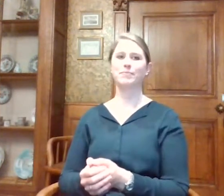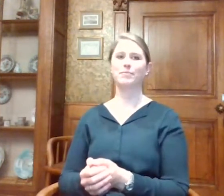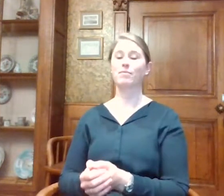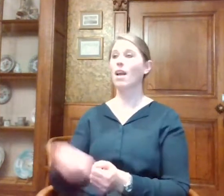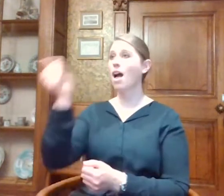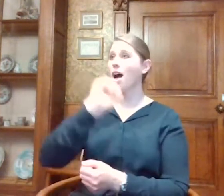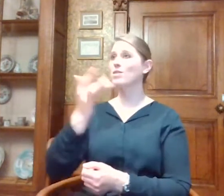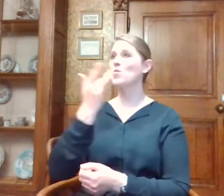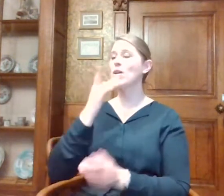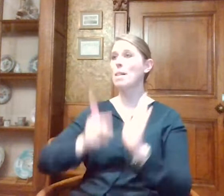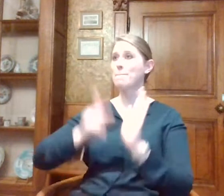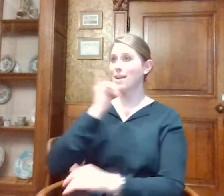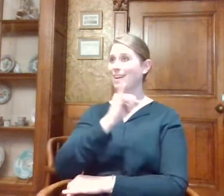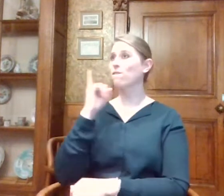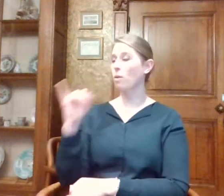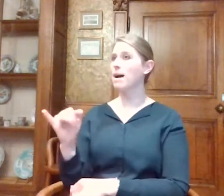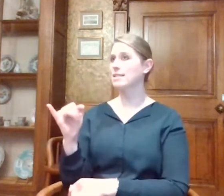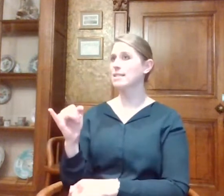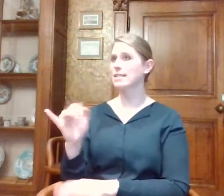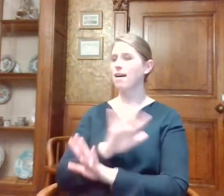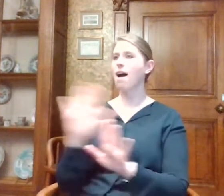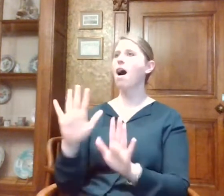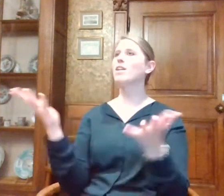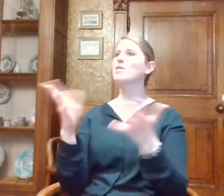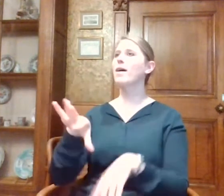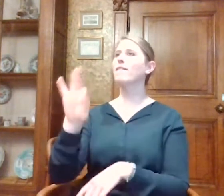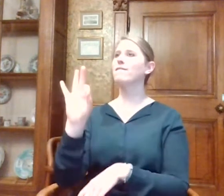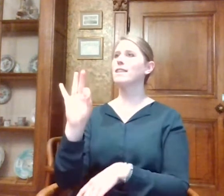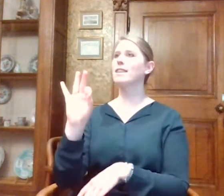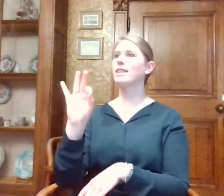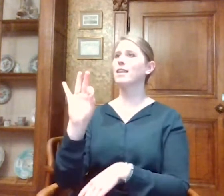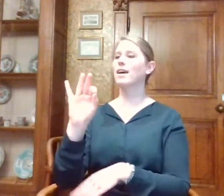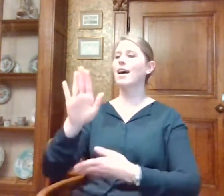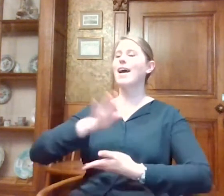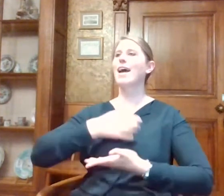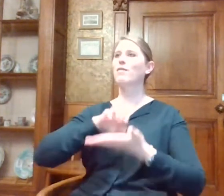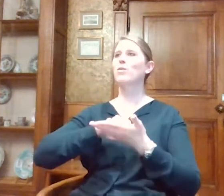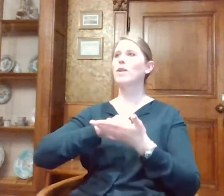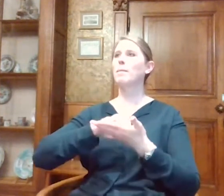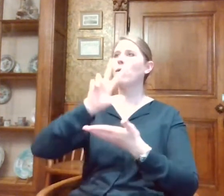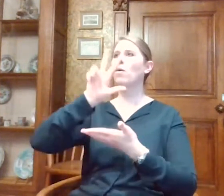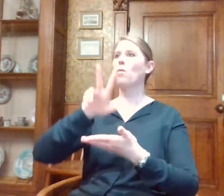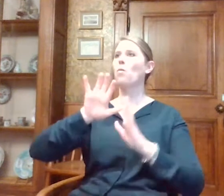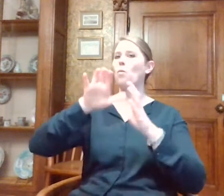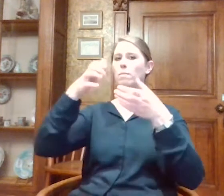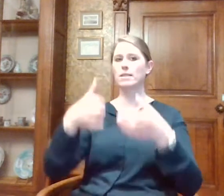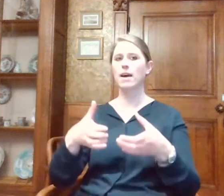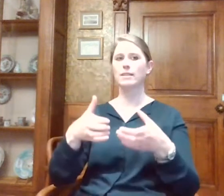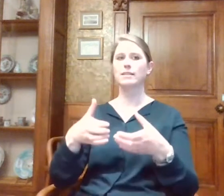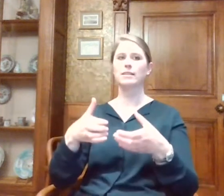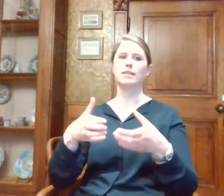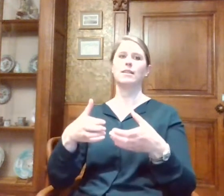Als jullie meer willen weten, je vindt alles op de site van de erfgoedapp, op de erfgoedkaart.be.